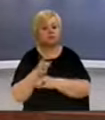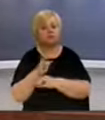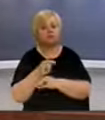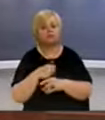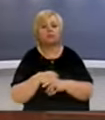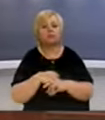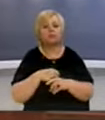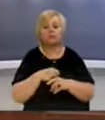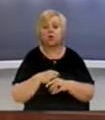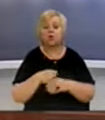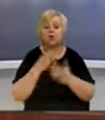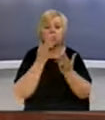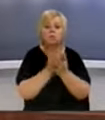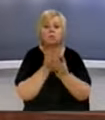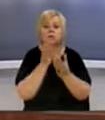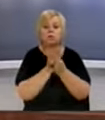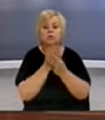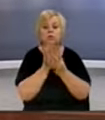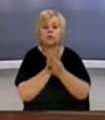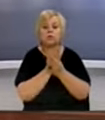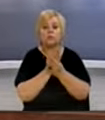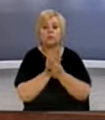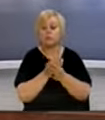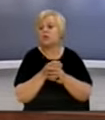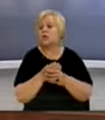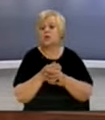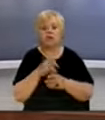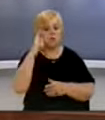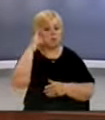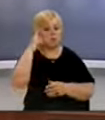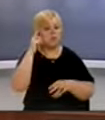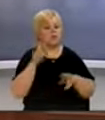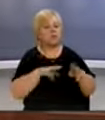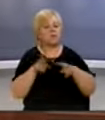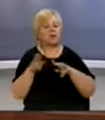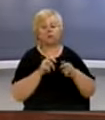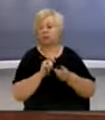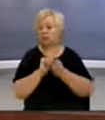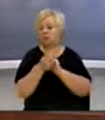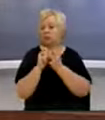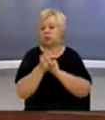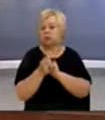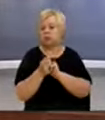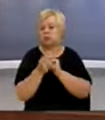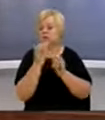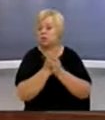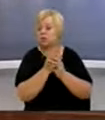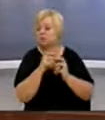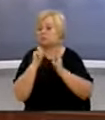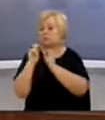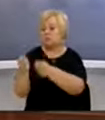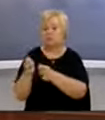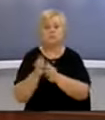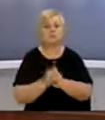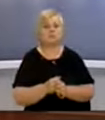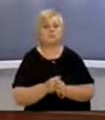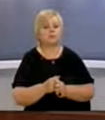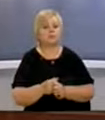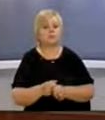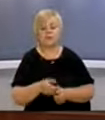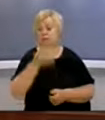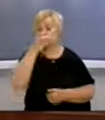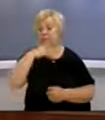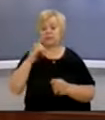instruksionë dhe uzimeve për punën e prokurorve dhe mundësia që të marë dhe transferoj rastet nga një prokurorin e tjetërën me qëllim të rritje se